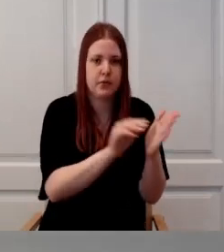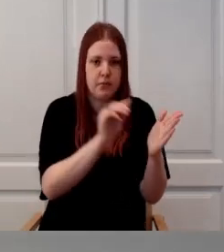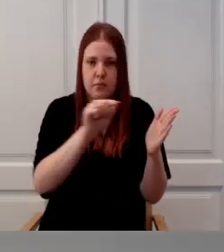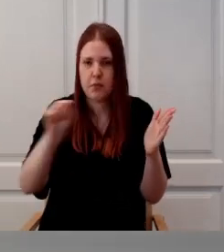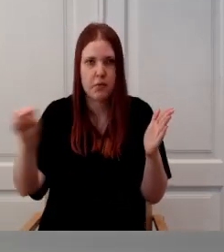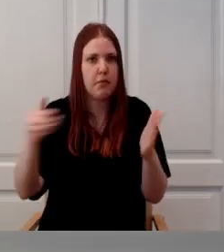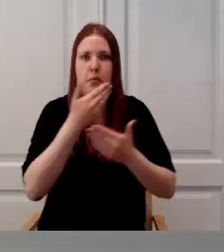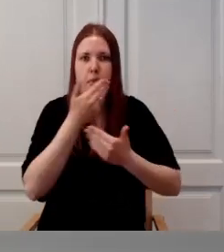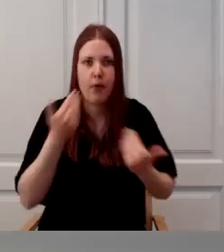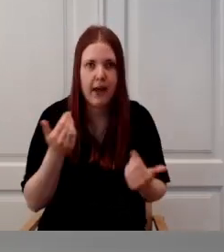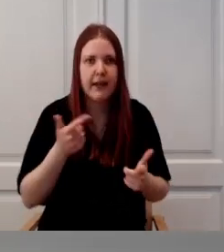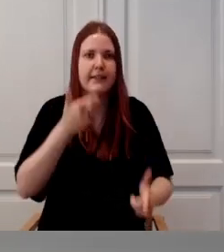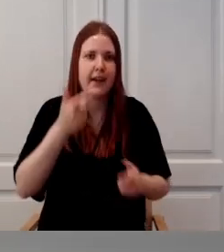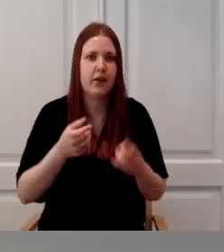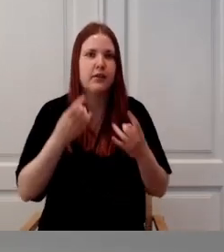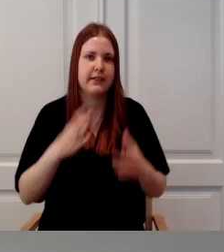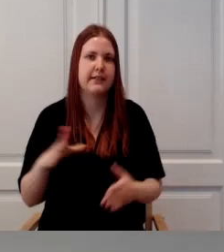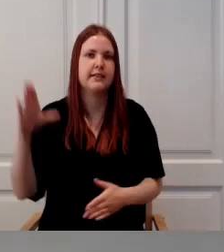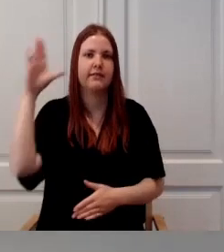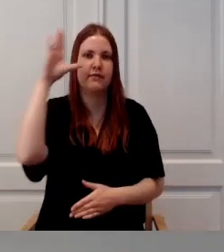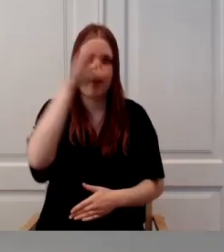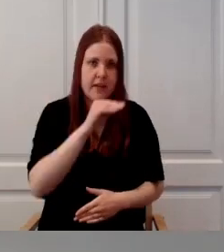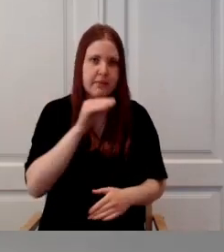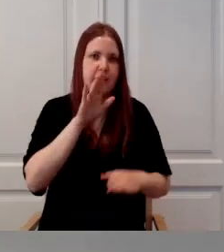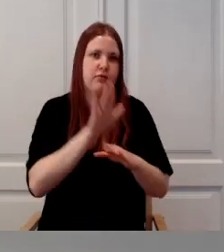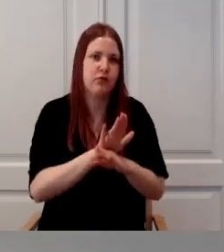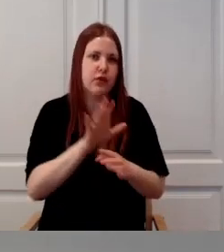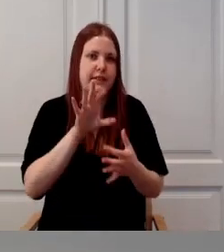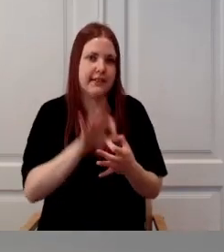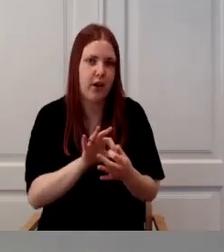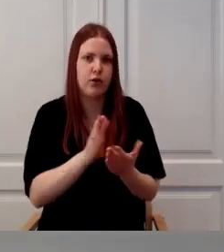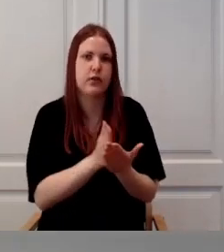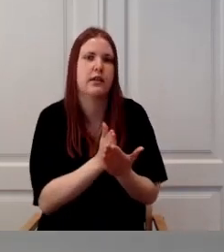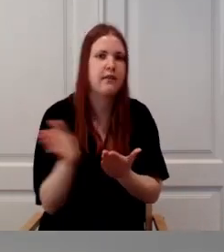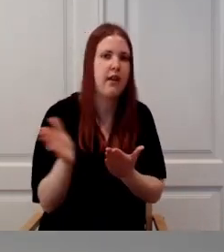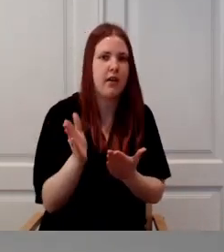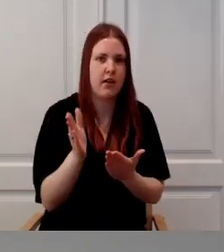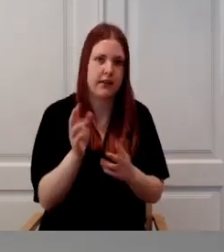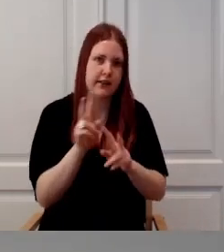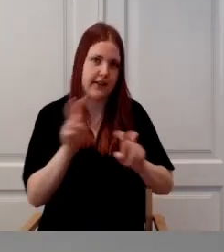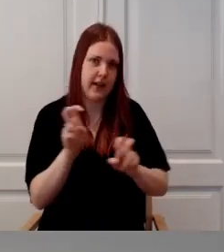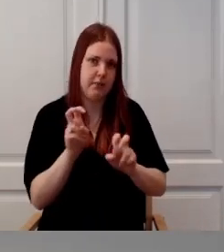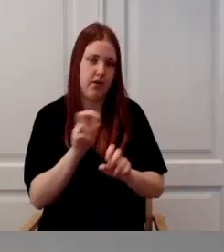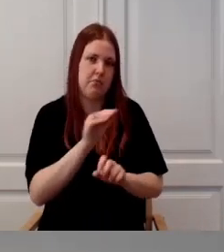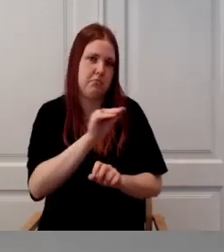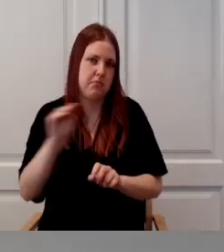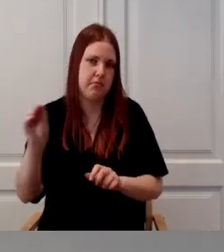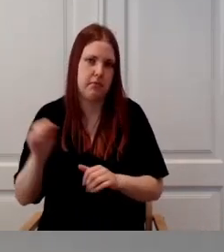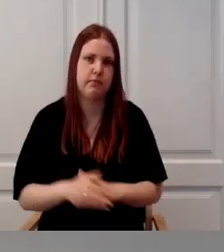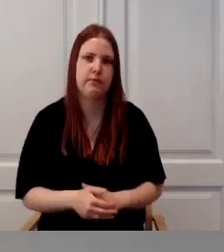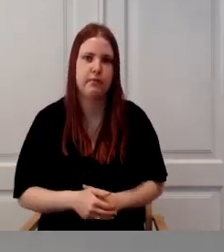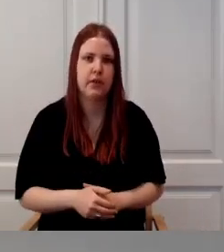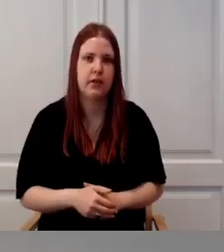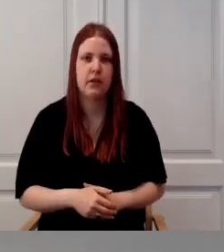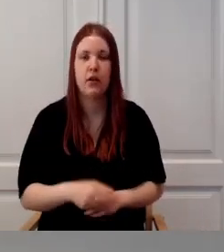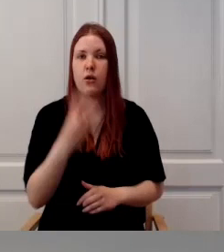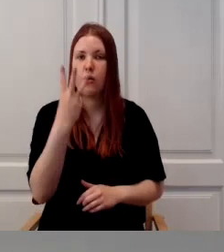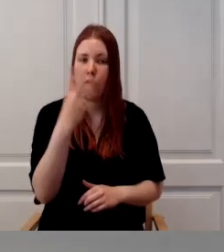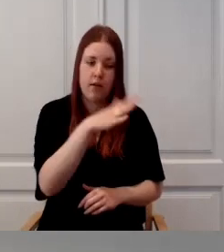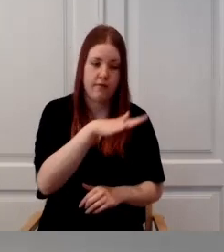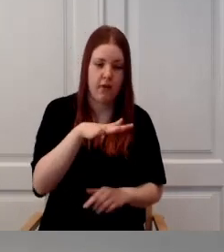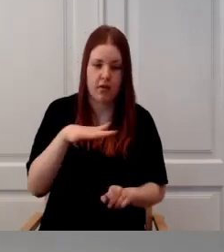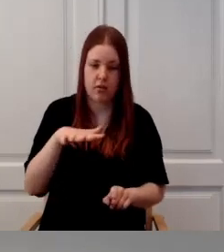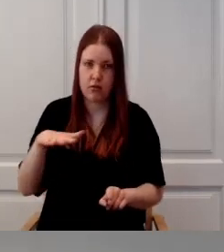funksiooniga seotud kõrvale kalded. Eks nii kui me aina näitasin, kolmes eraldi valdkonnas kõik tegelikult